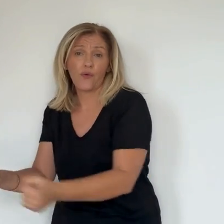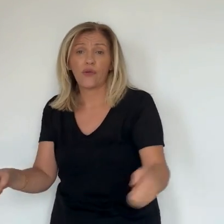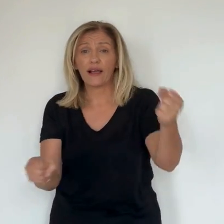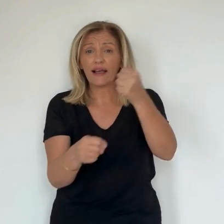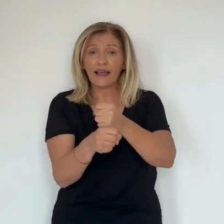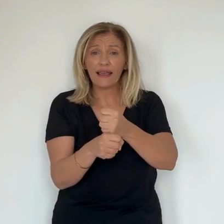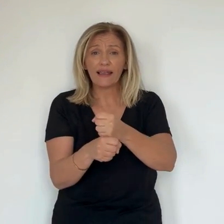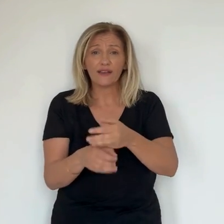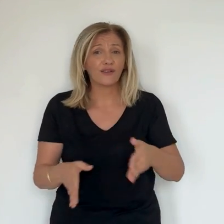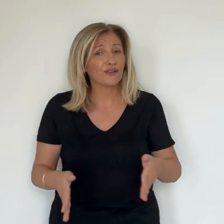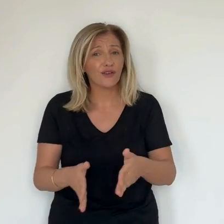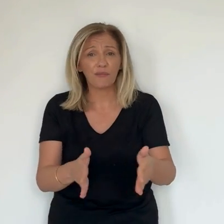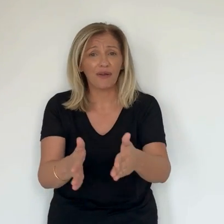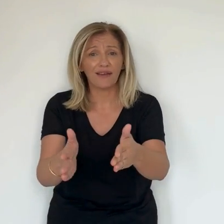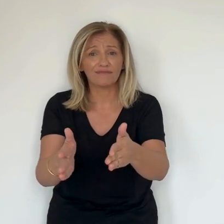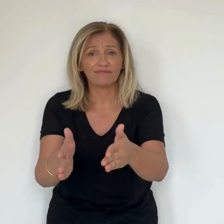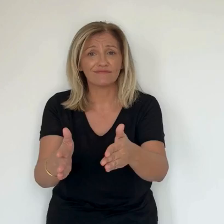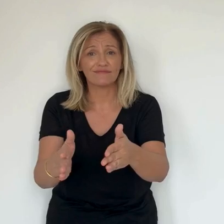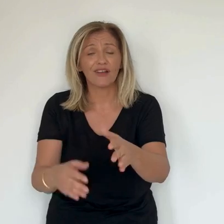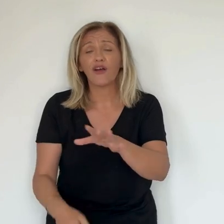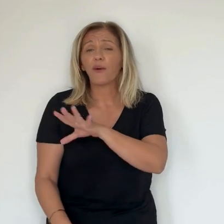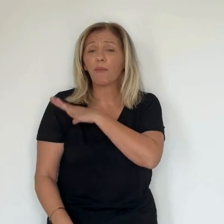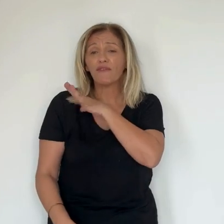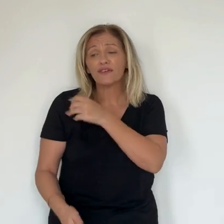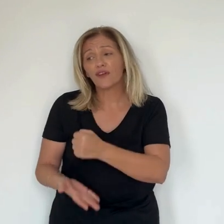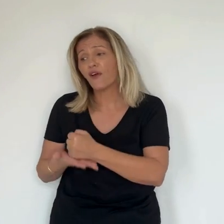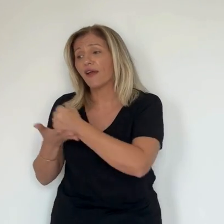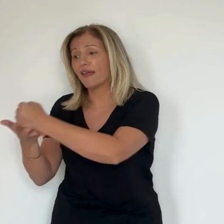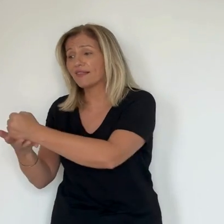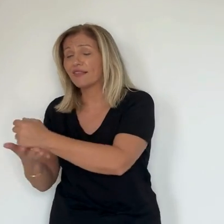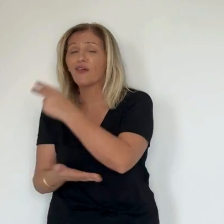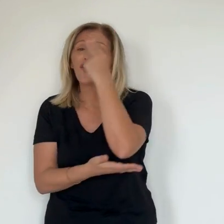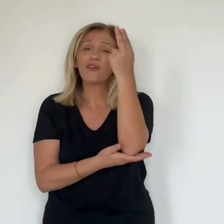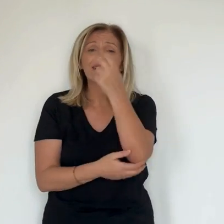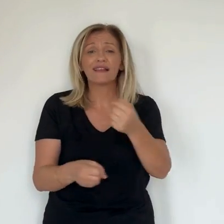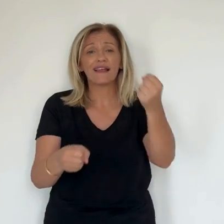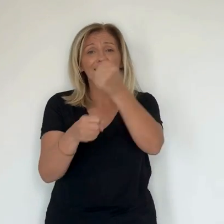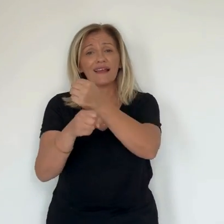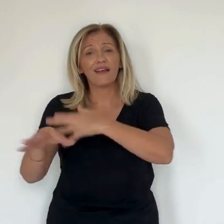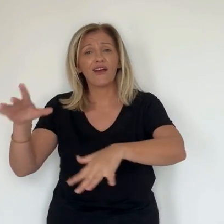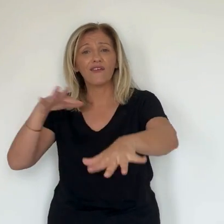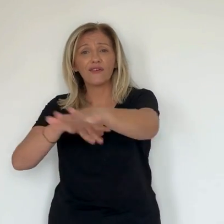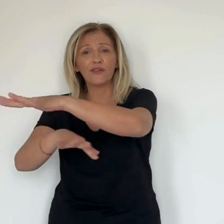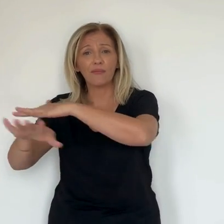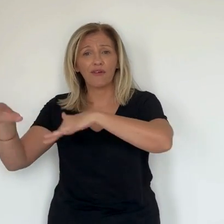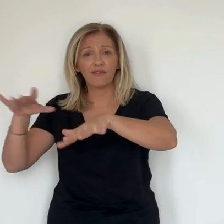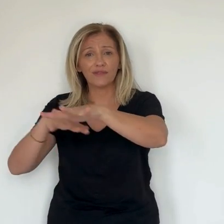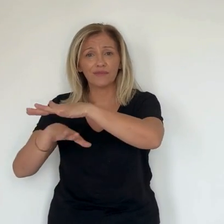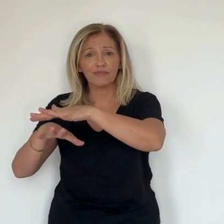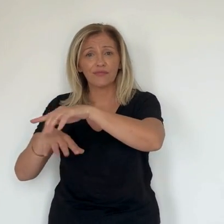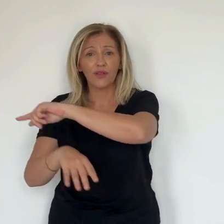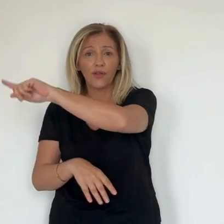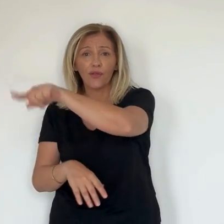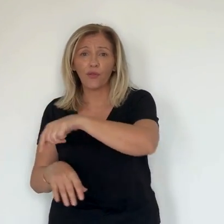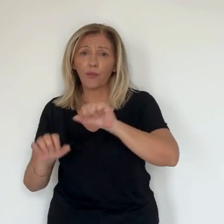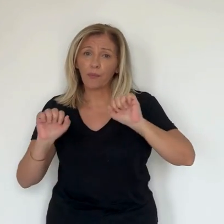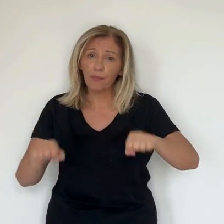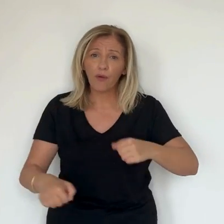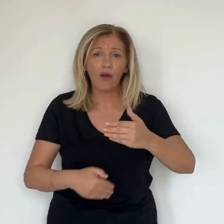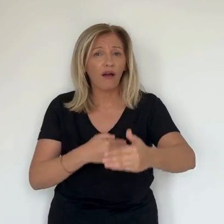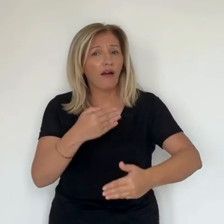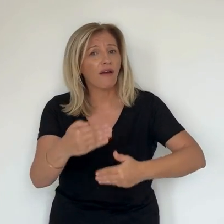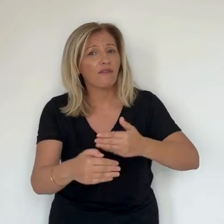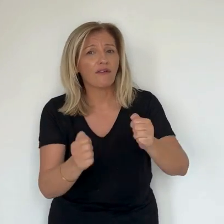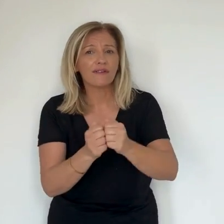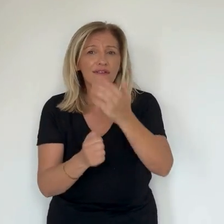avancent. Et le passage ponctuel d'une personnalité comme moi, c'est de leur dire qu'il y a des parcours possibles, il y a un certain nombre de prouesses